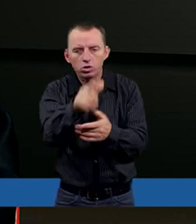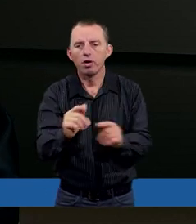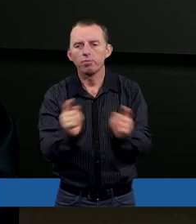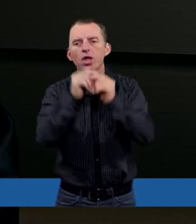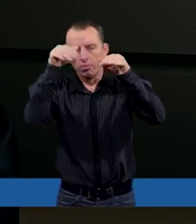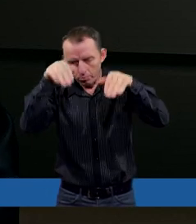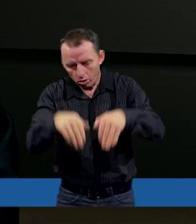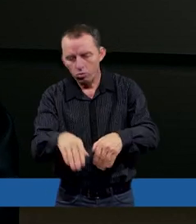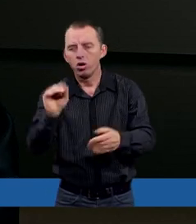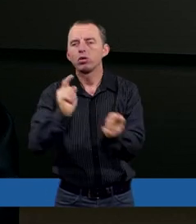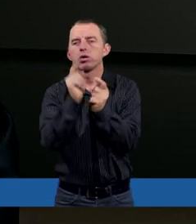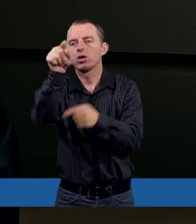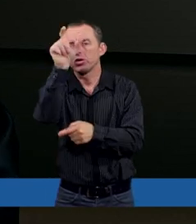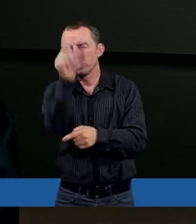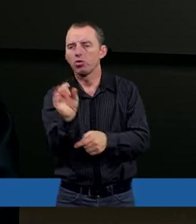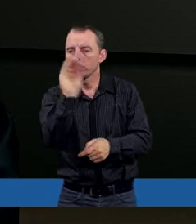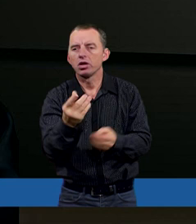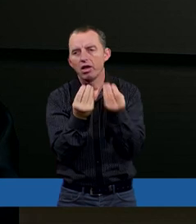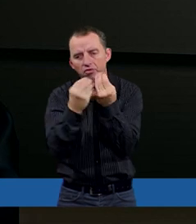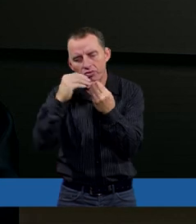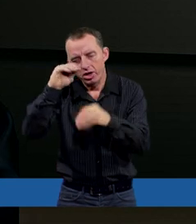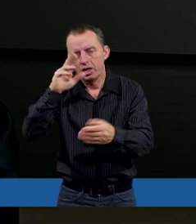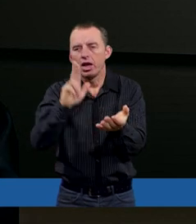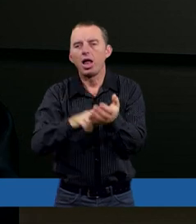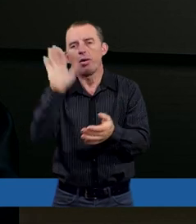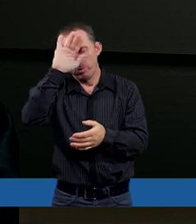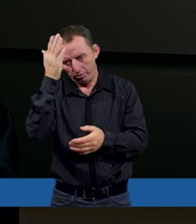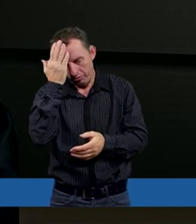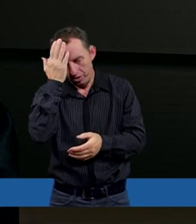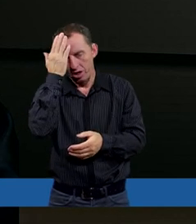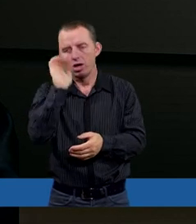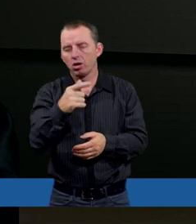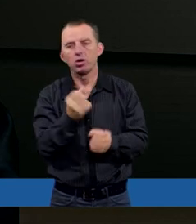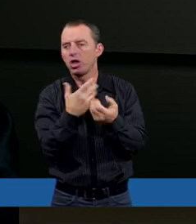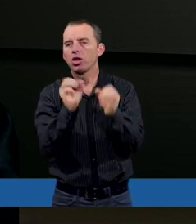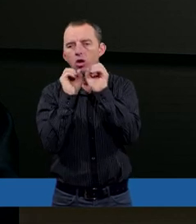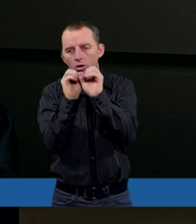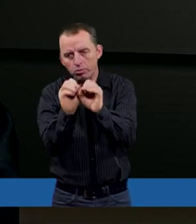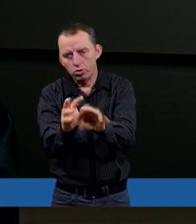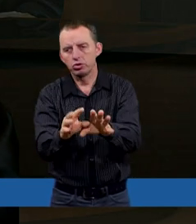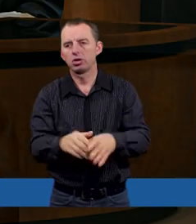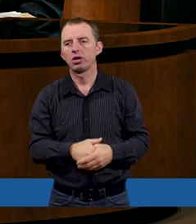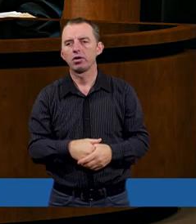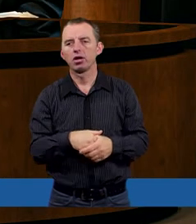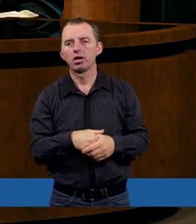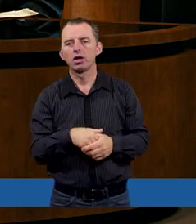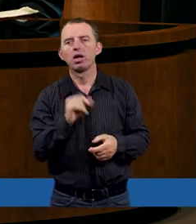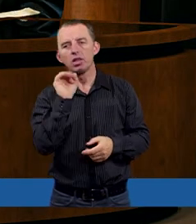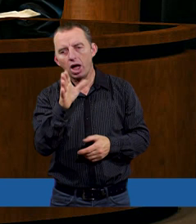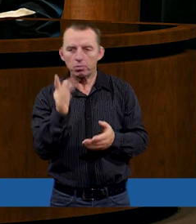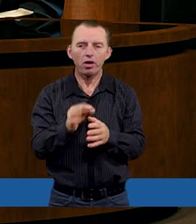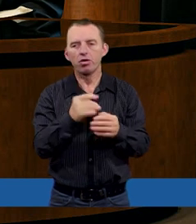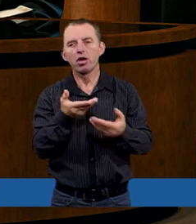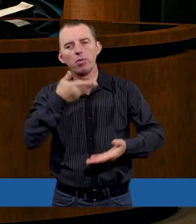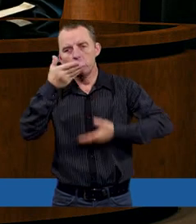mogło cię spotkać więcej. Bóg już na pewno dobrze wie, że on na ciebie to dopuścił. Tak mniej więcej brzmiała